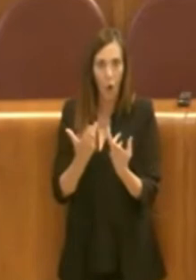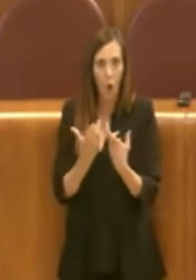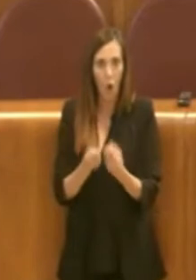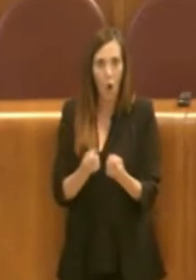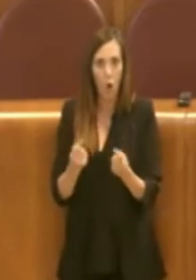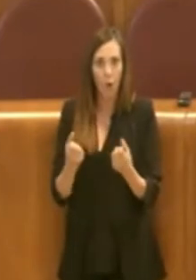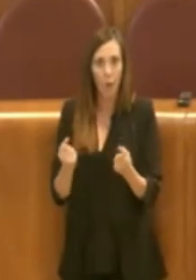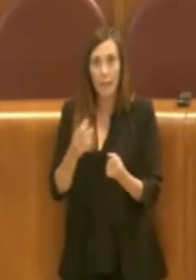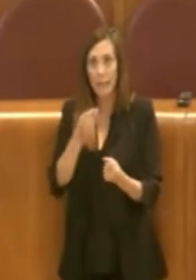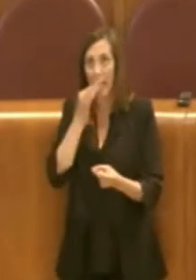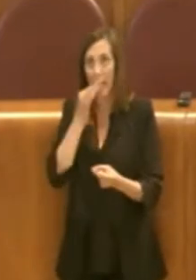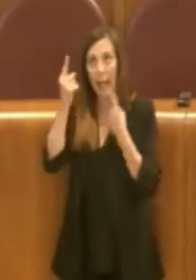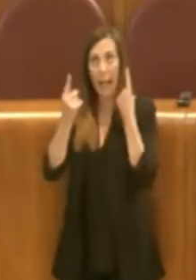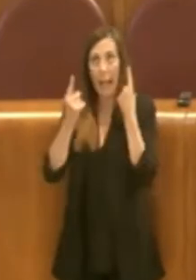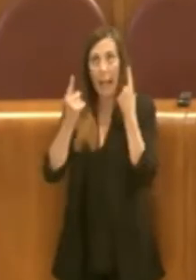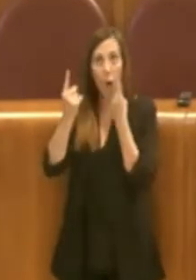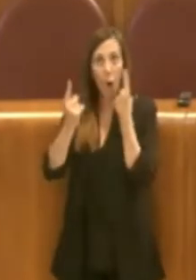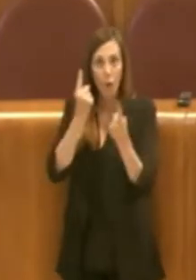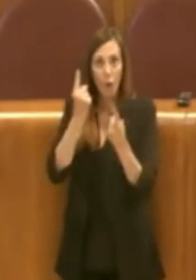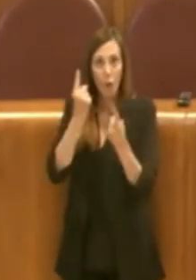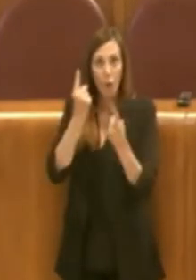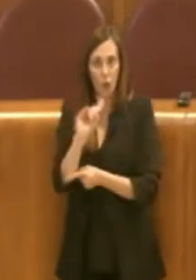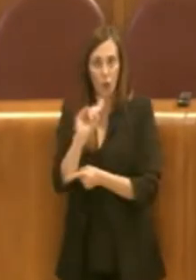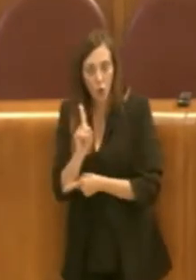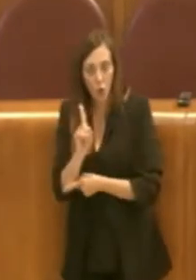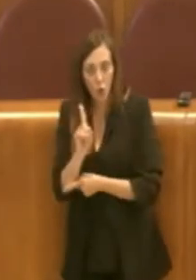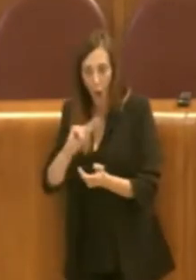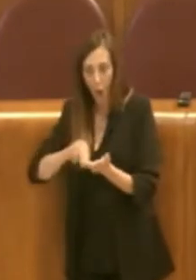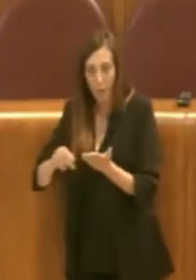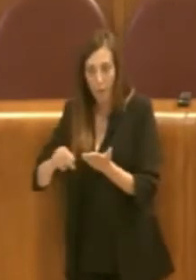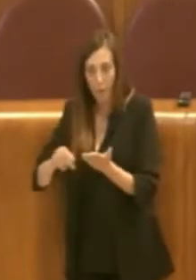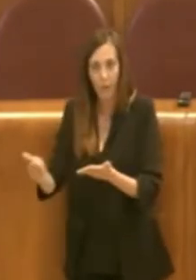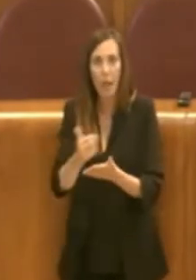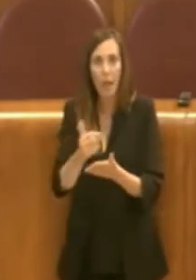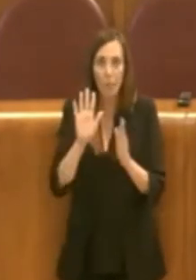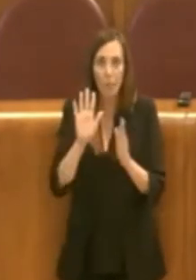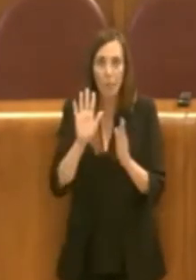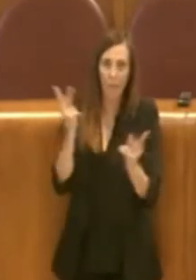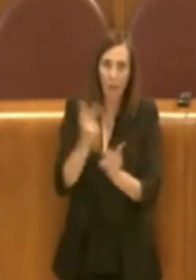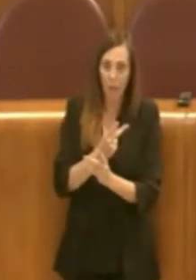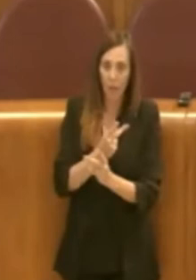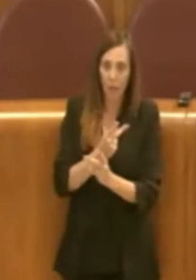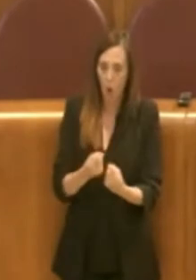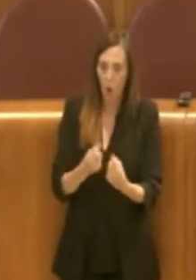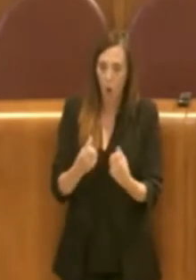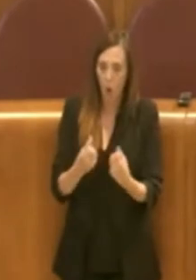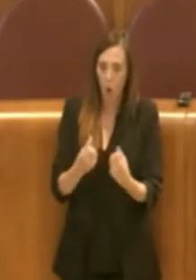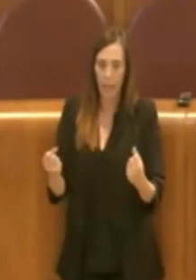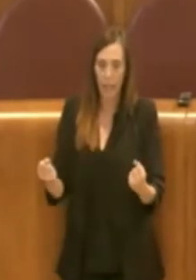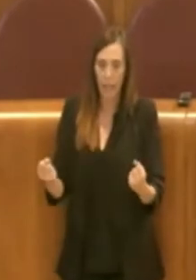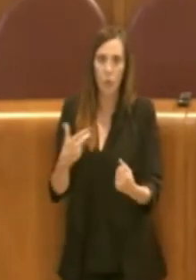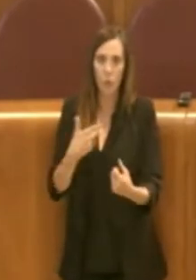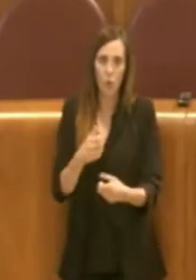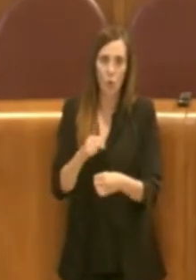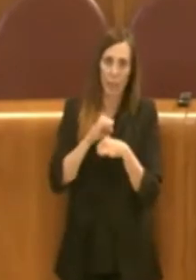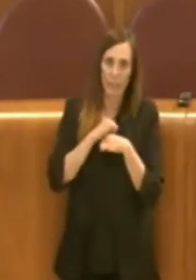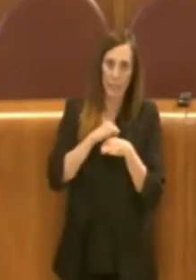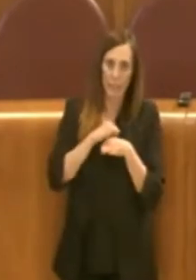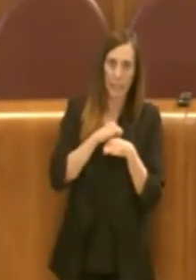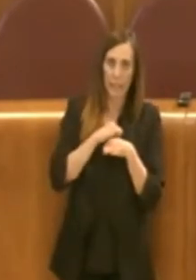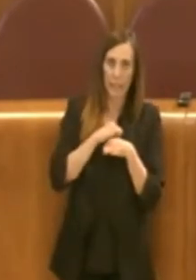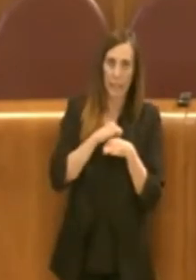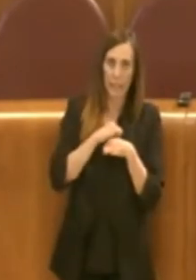non è un'ipotesi di raccolta firme, ma è un qualcosa di veramente concreto. Quindi credo che